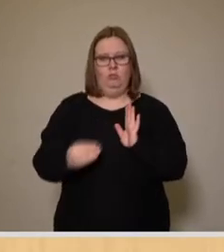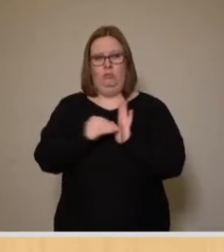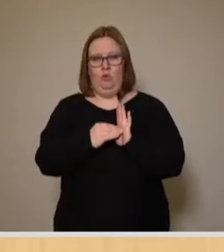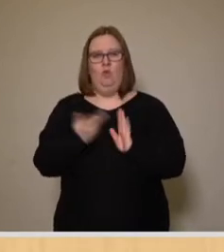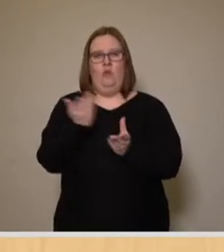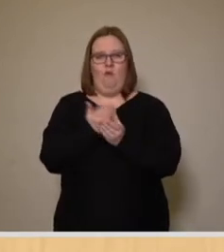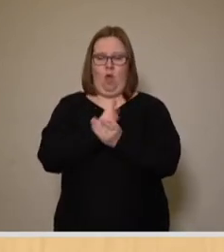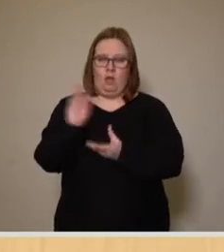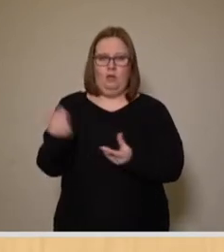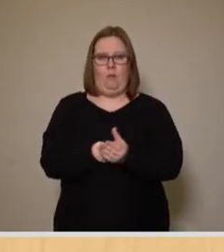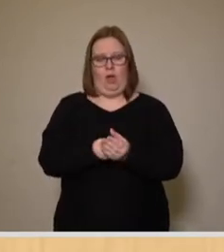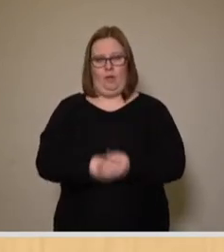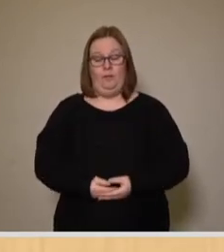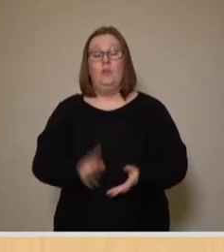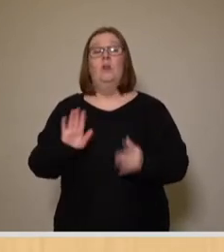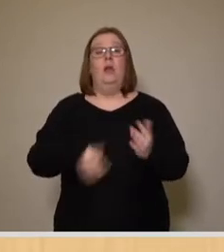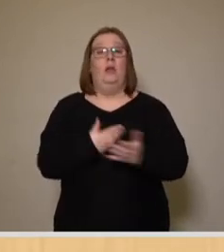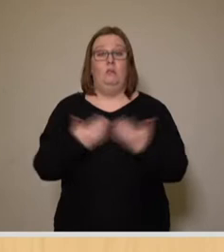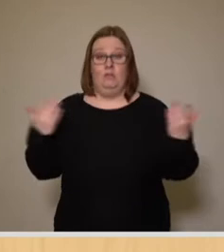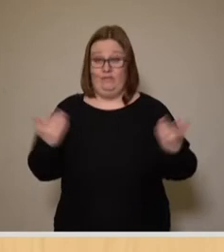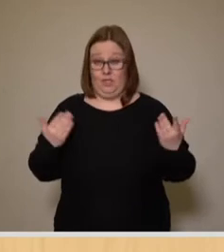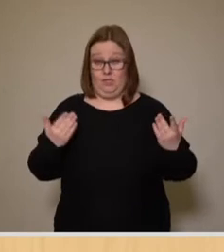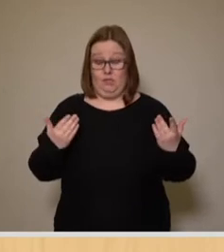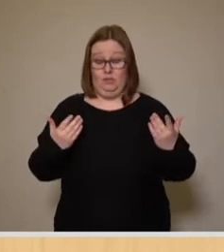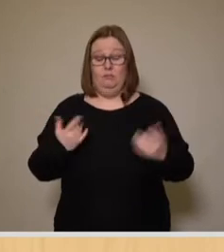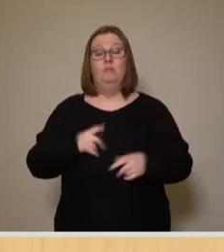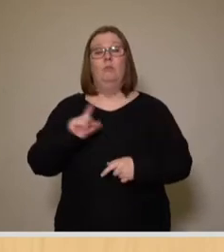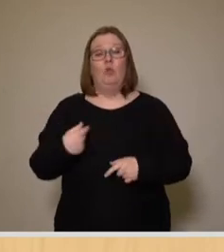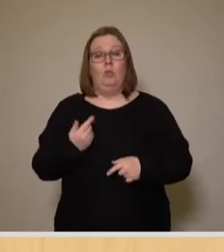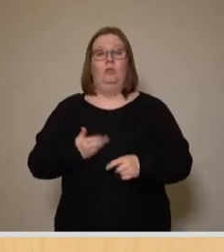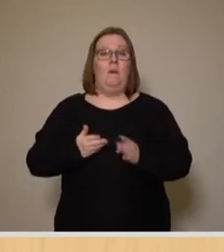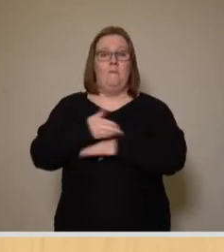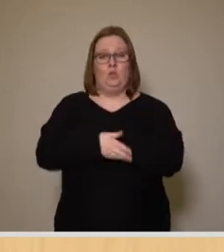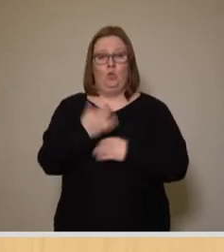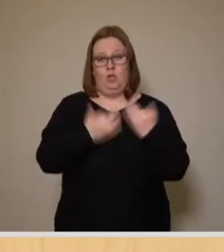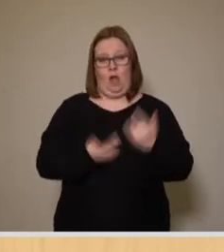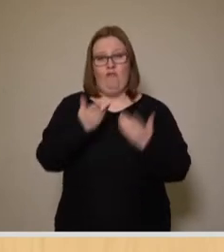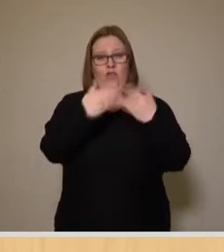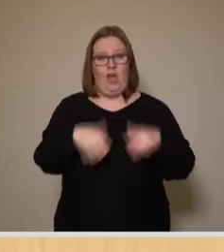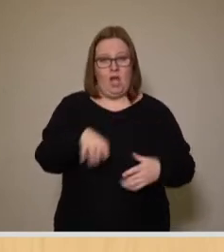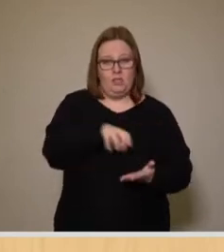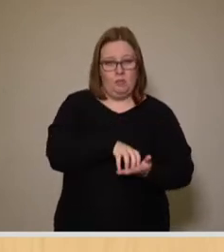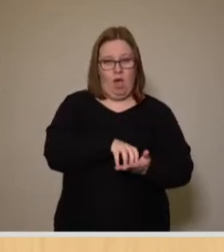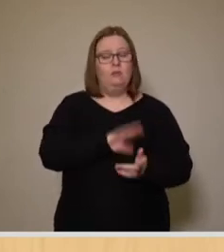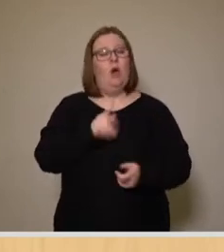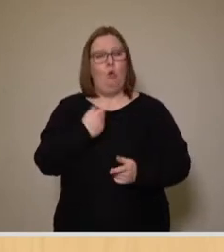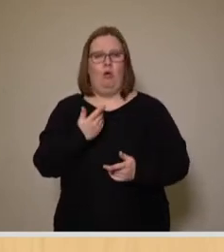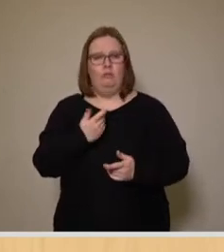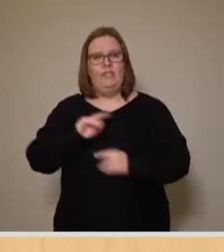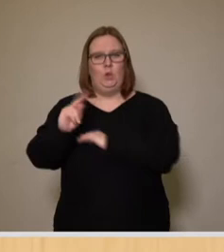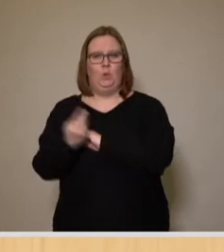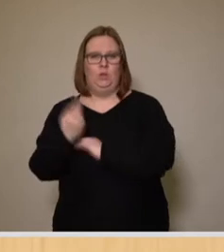Vorlage aufgenommen. Im Ergebnis wurde prognostiziert, dass die Besucherzahlen der Weihnachtsmärkte die voraussichtlichen